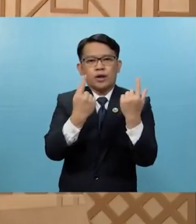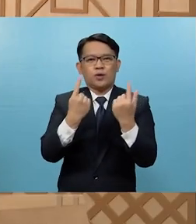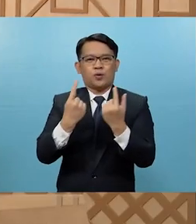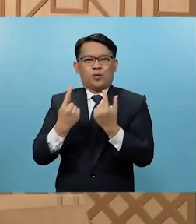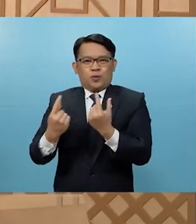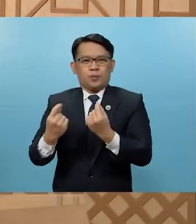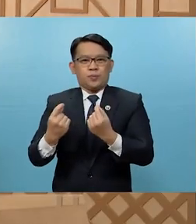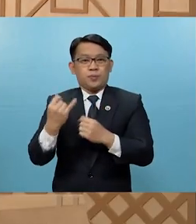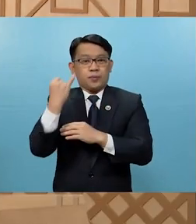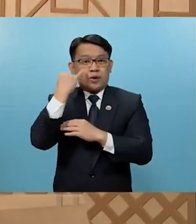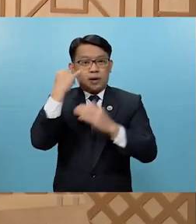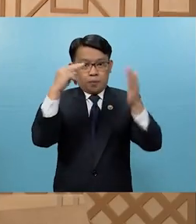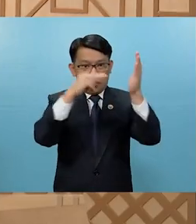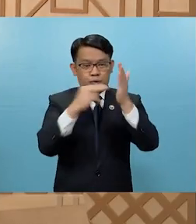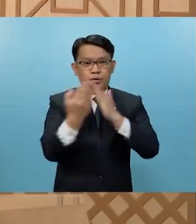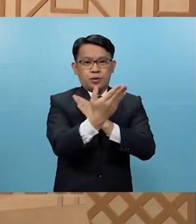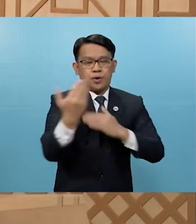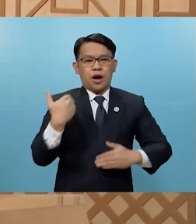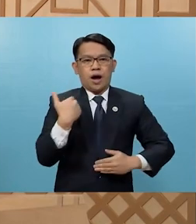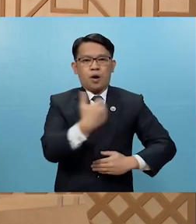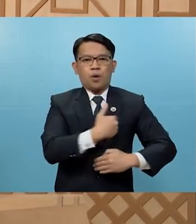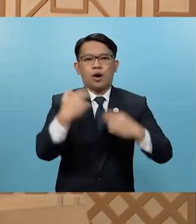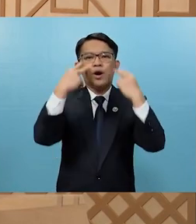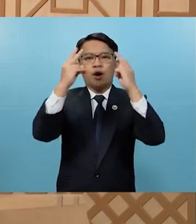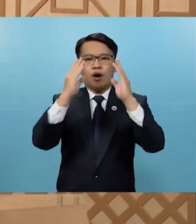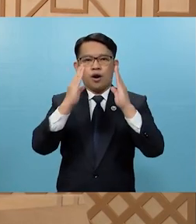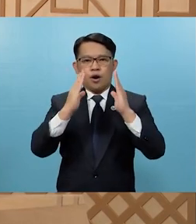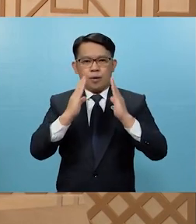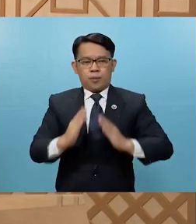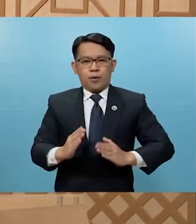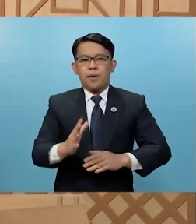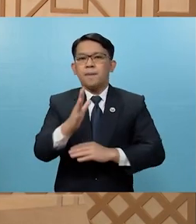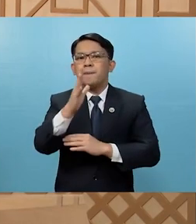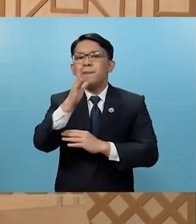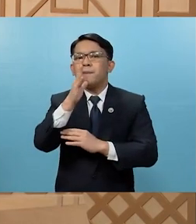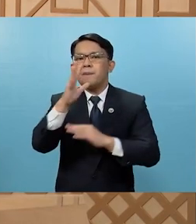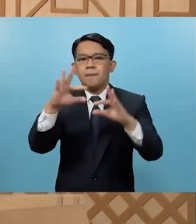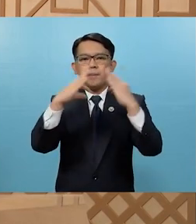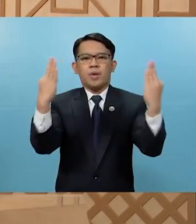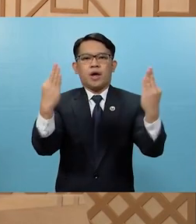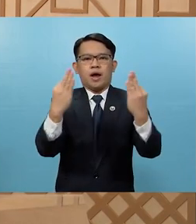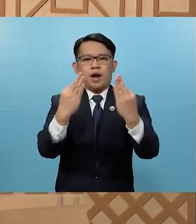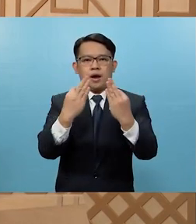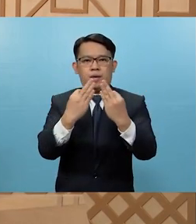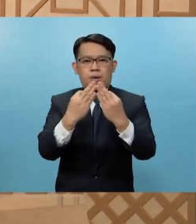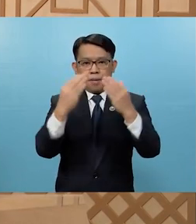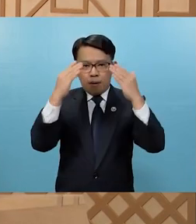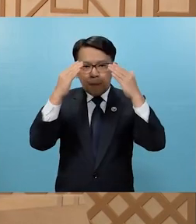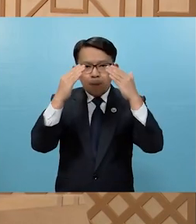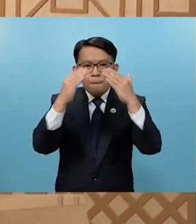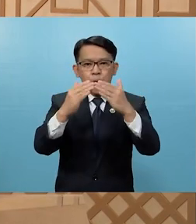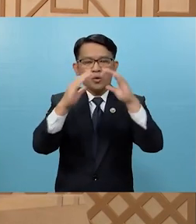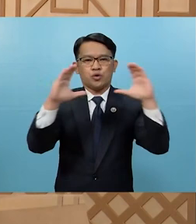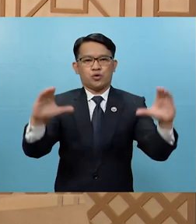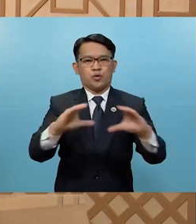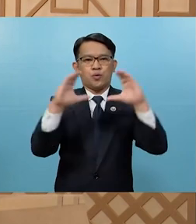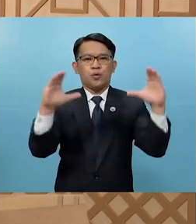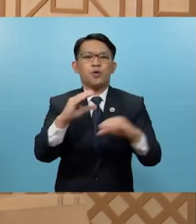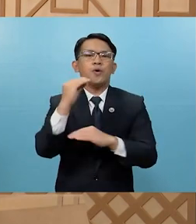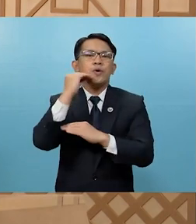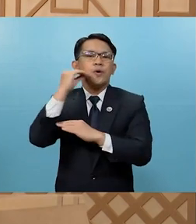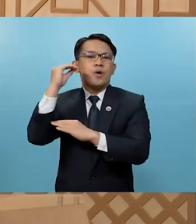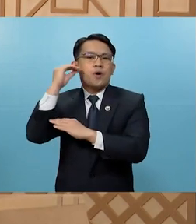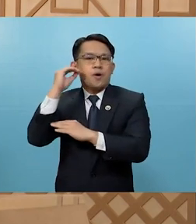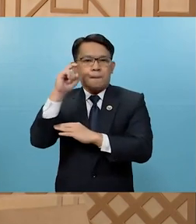gawin at kung napansin po ninyo mga tagasubaybay sa mga inanangtahanan na talagang hands-on sa mga gawain bahay